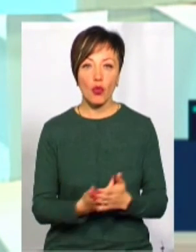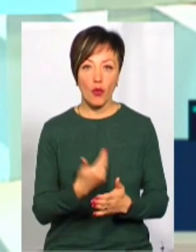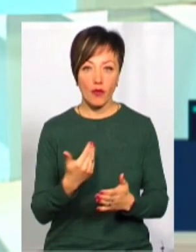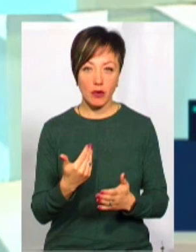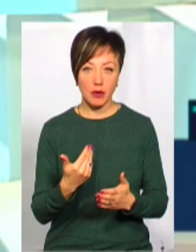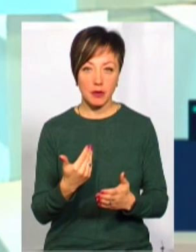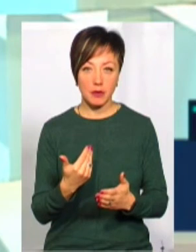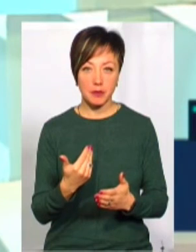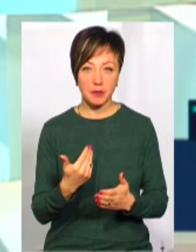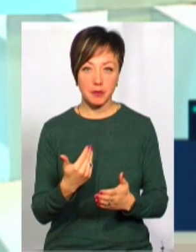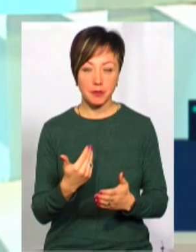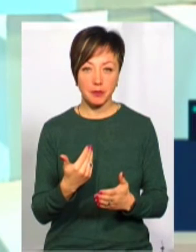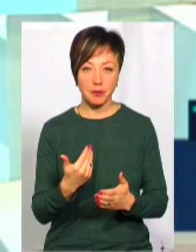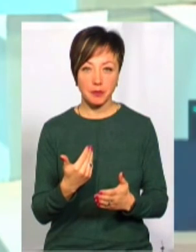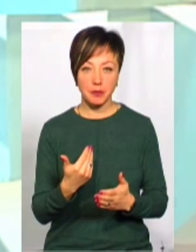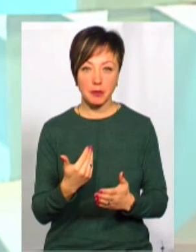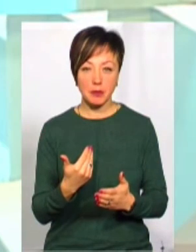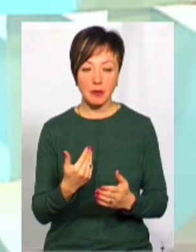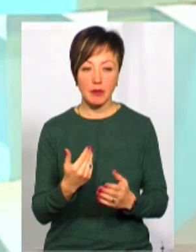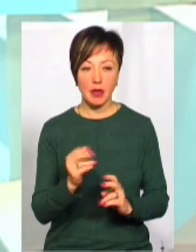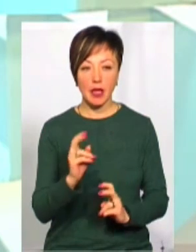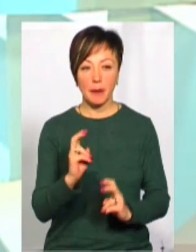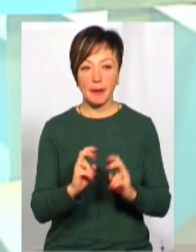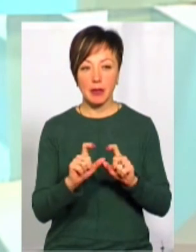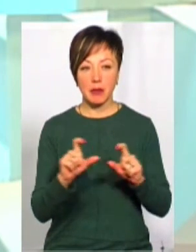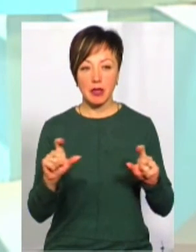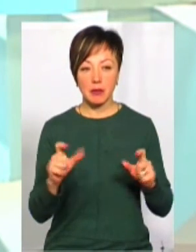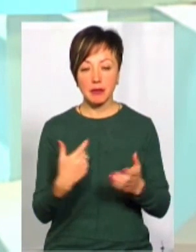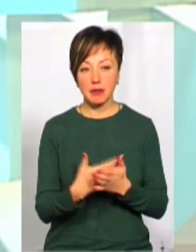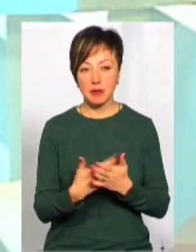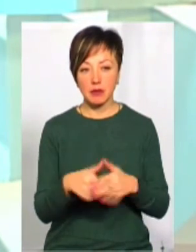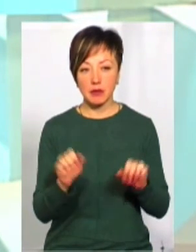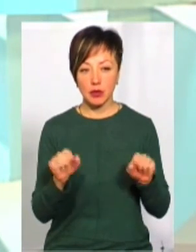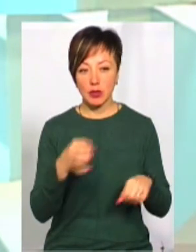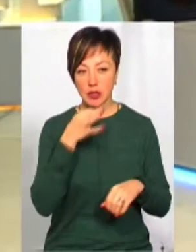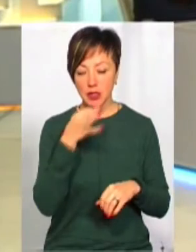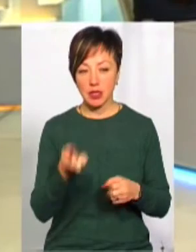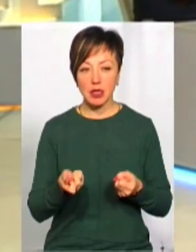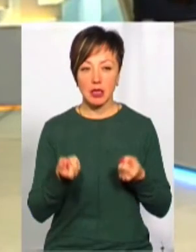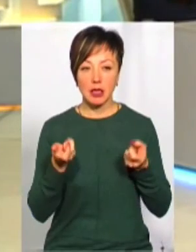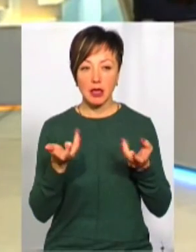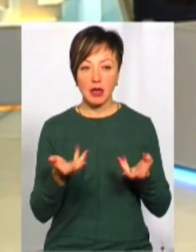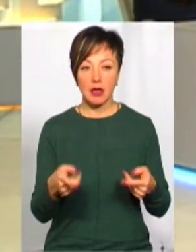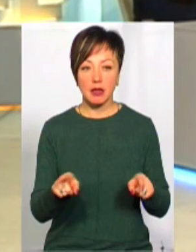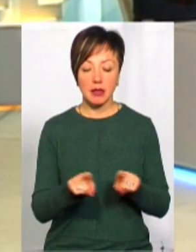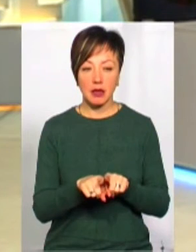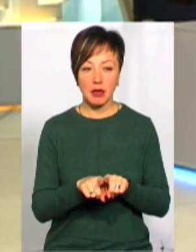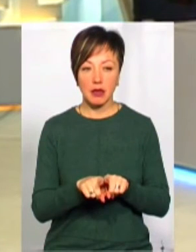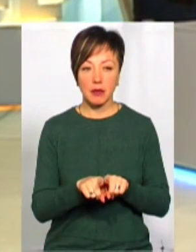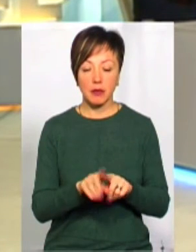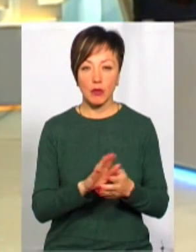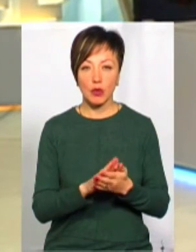підприємств. Для прикладу, можемо навести декілька таких, скажімо,